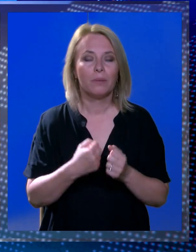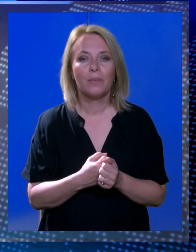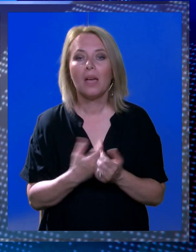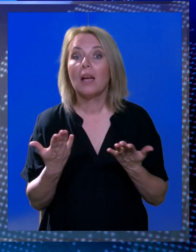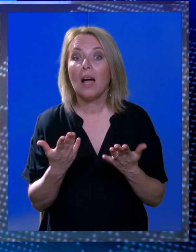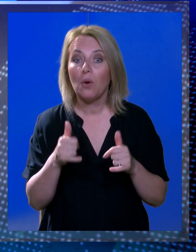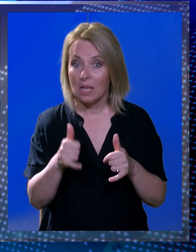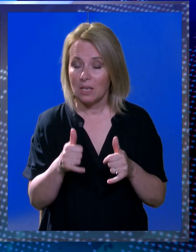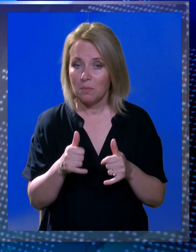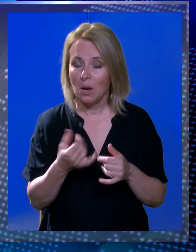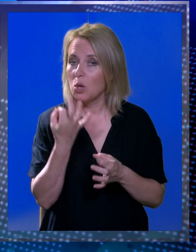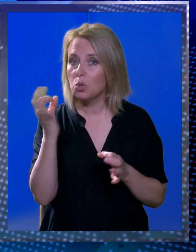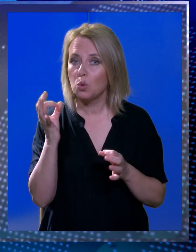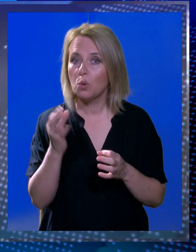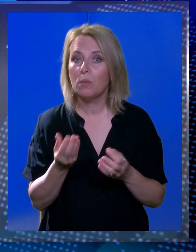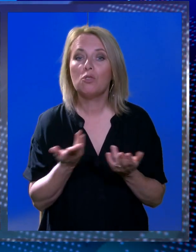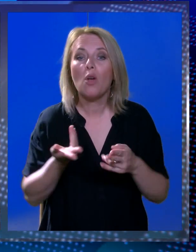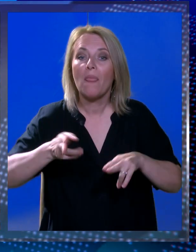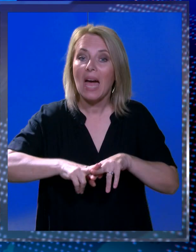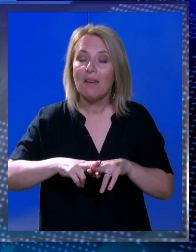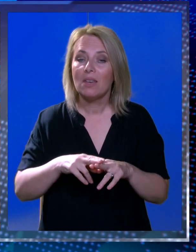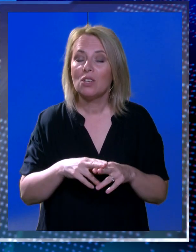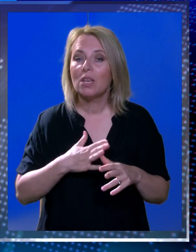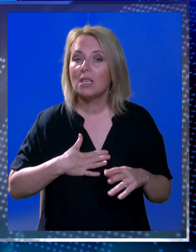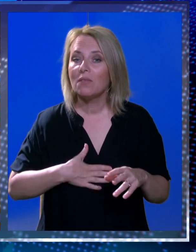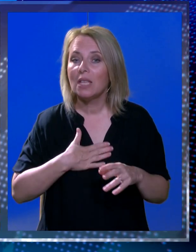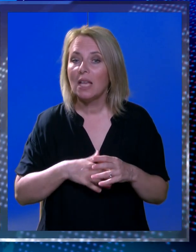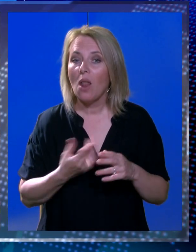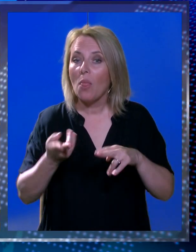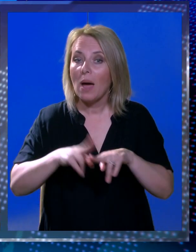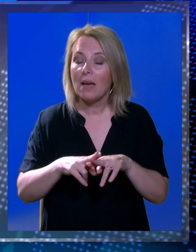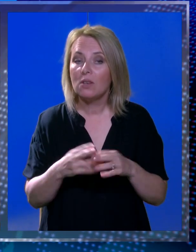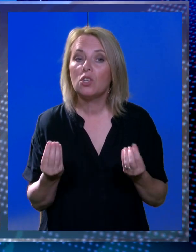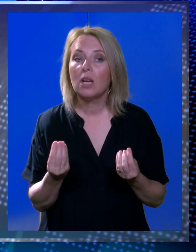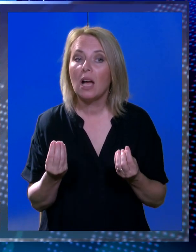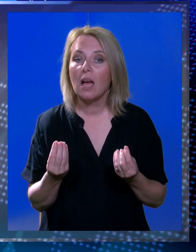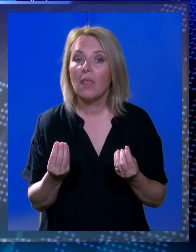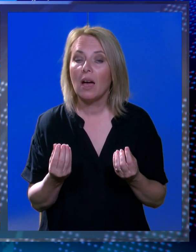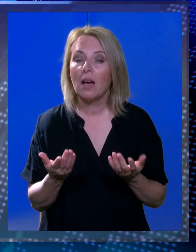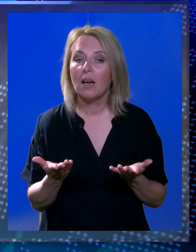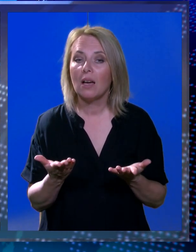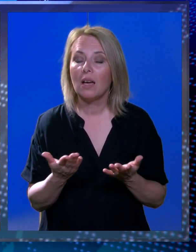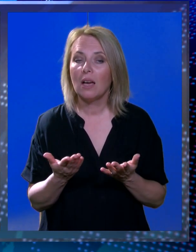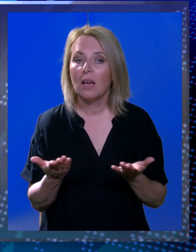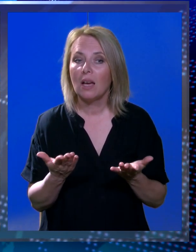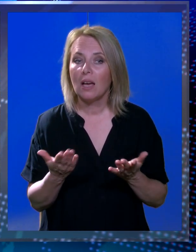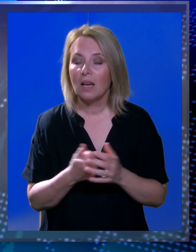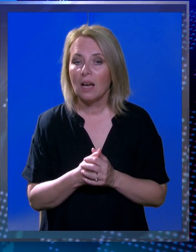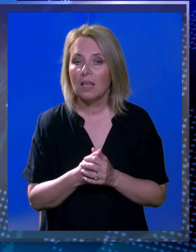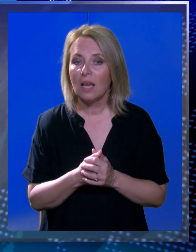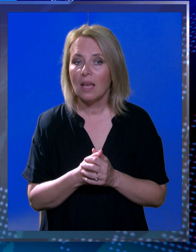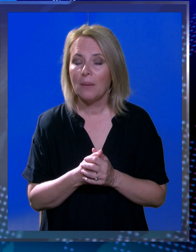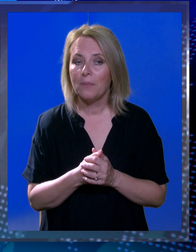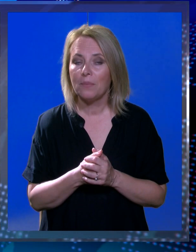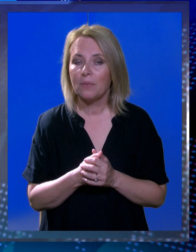ovdje bila? Pa super. Što najviše? Najviše je ono kada je bilo kada je